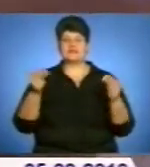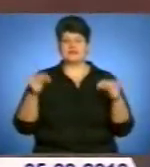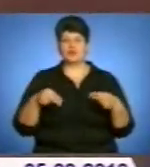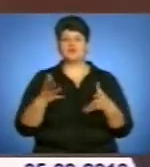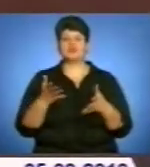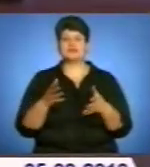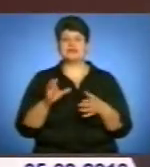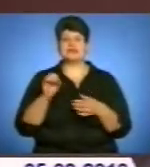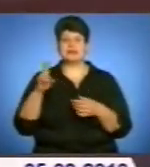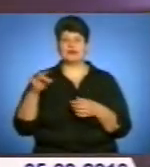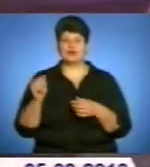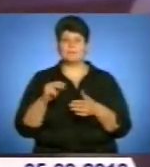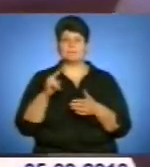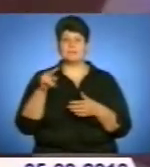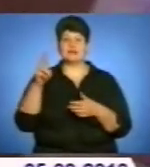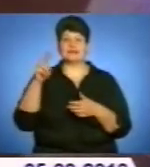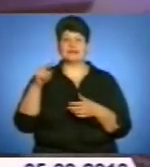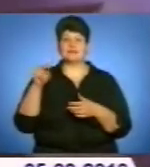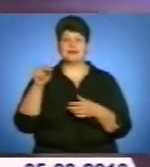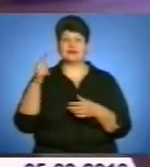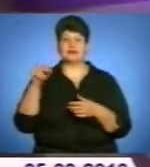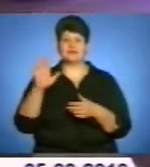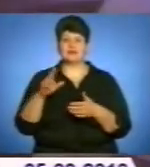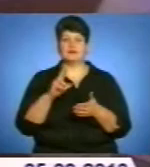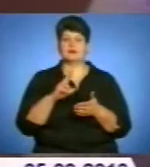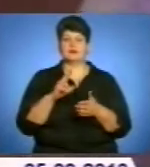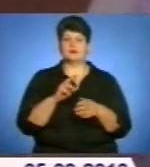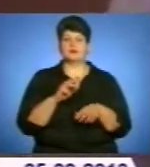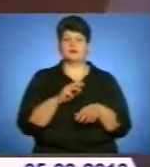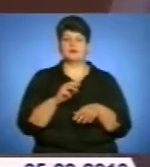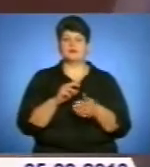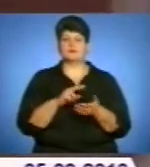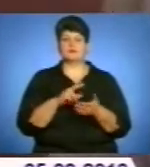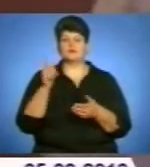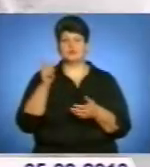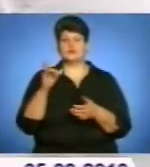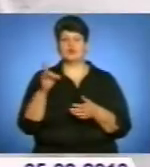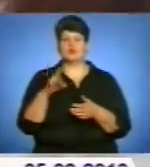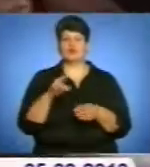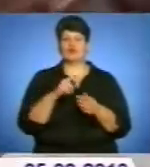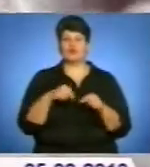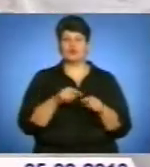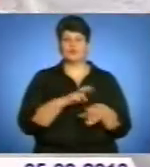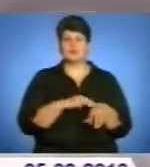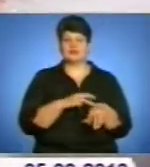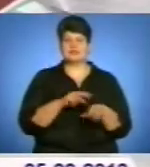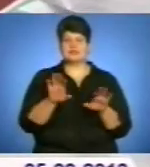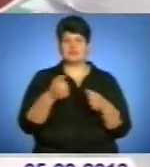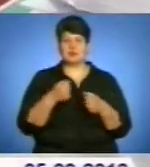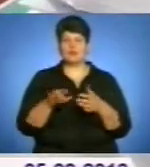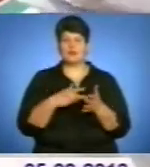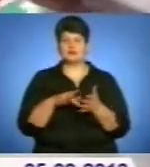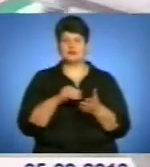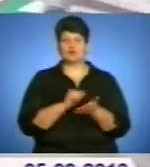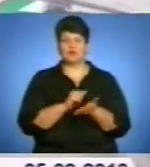адміністрування ПДВ Чортківського міжрайонного відділу міліції виявив ряд порушень у його діяльності. Перевіряючи, вилучив бухгалтерські документи та